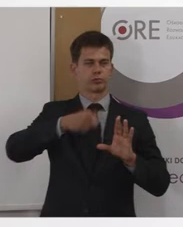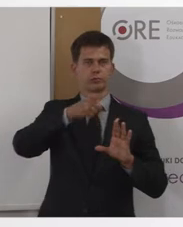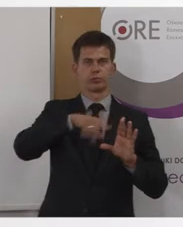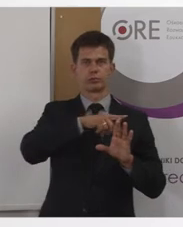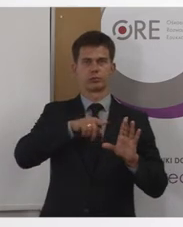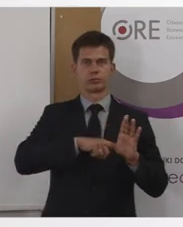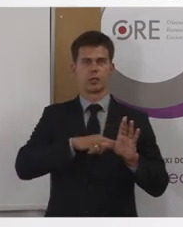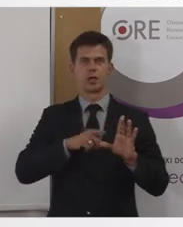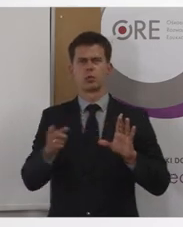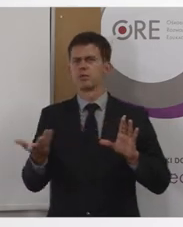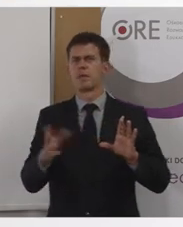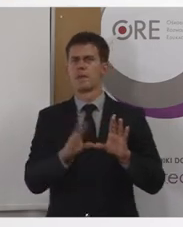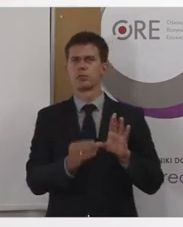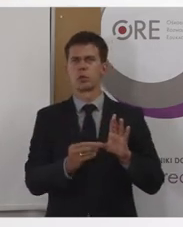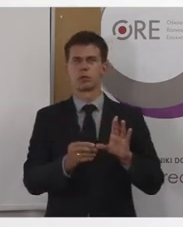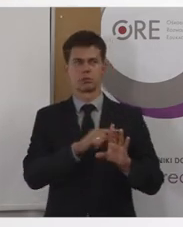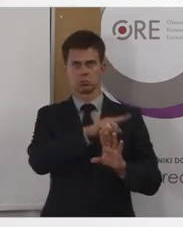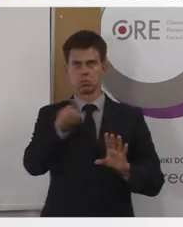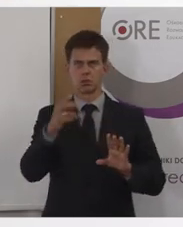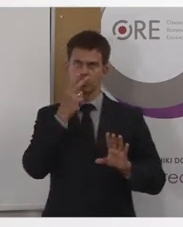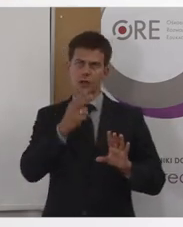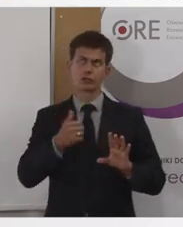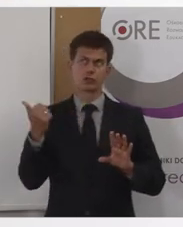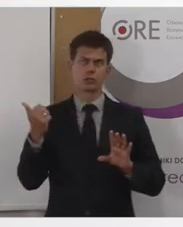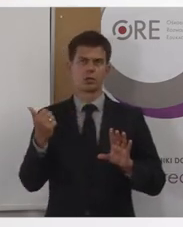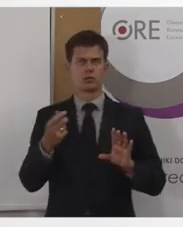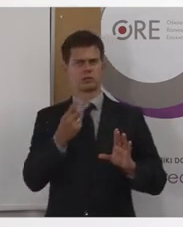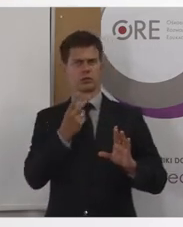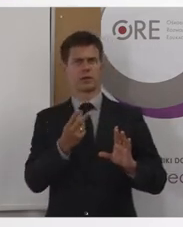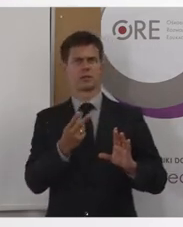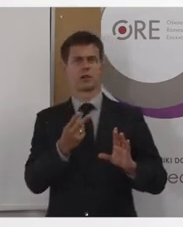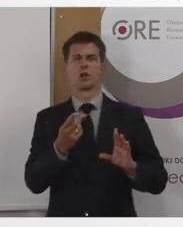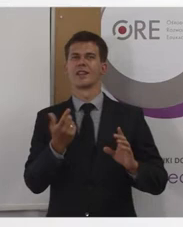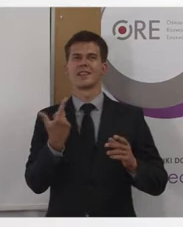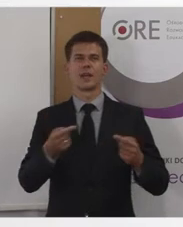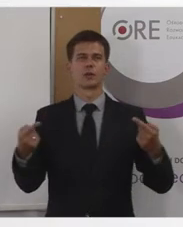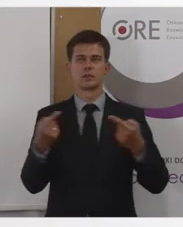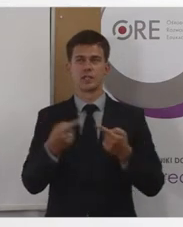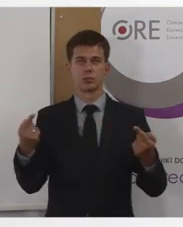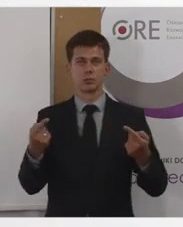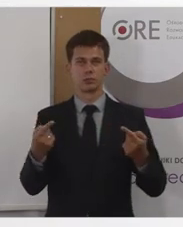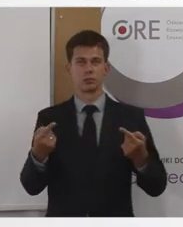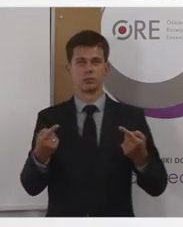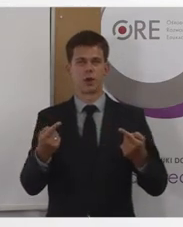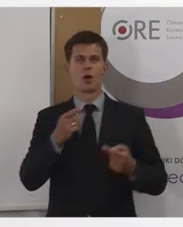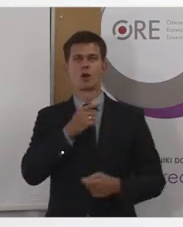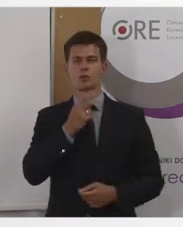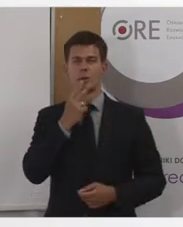Państwo być może nawet byście się przekonali, co oznacza niedostępność takiej treści,